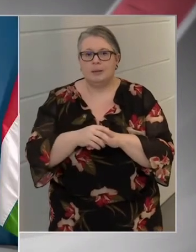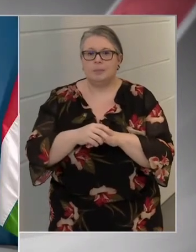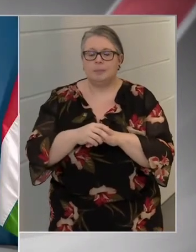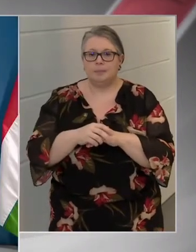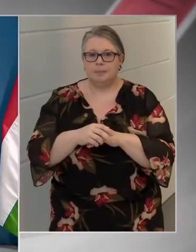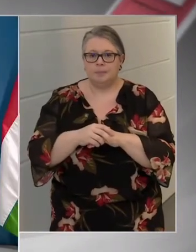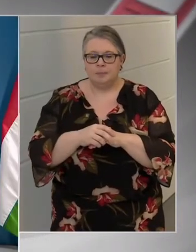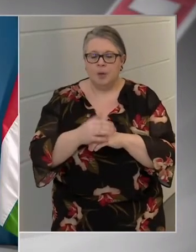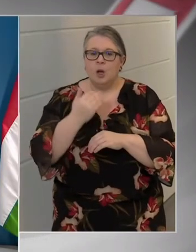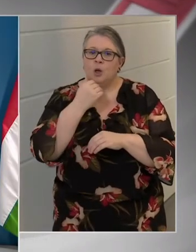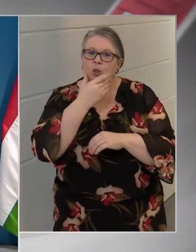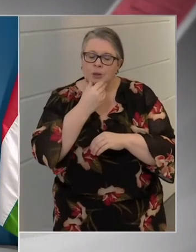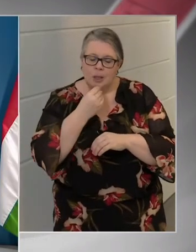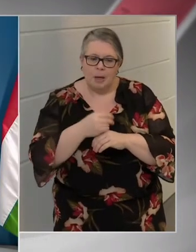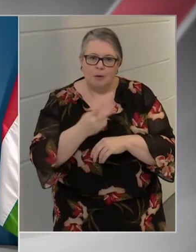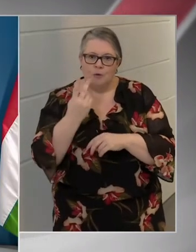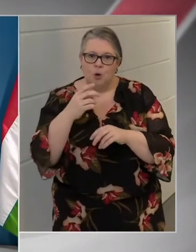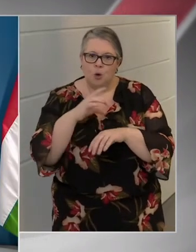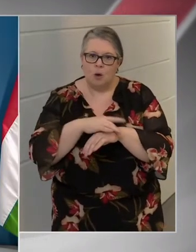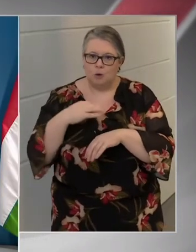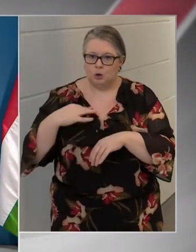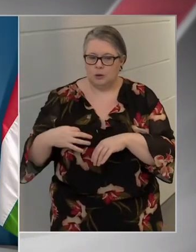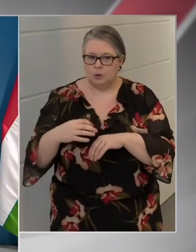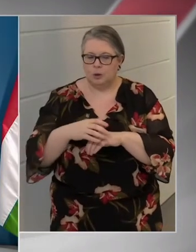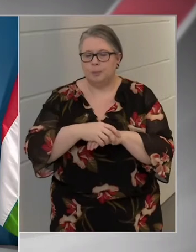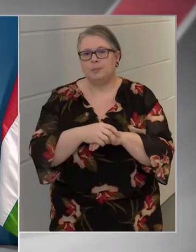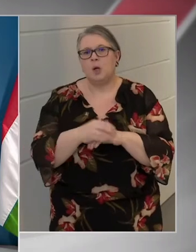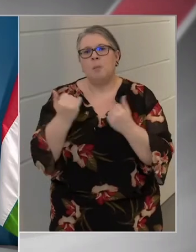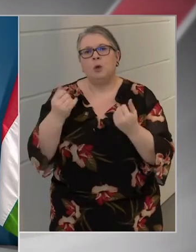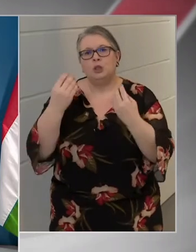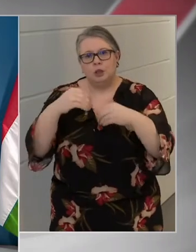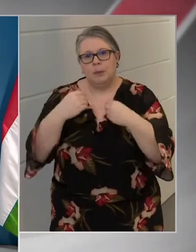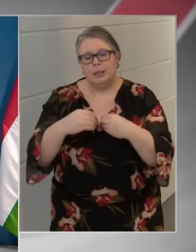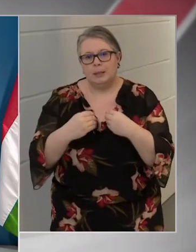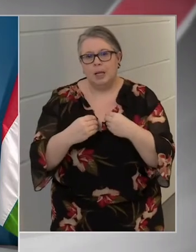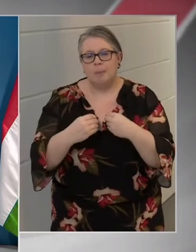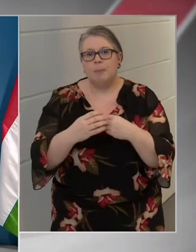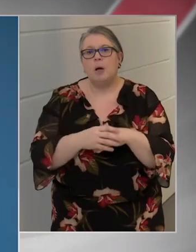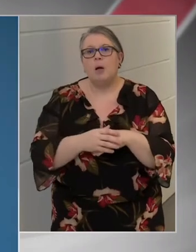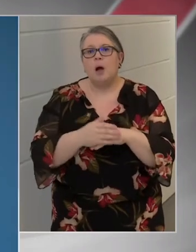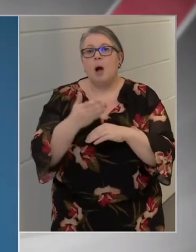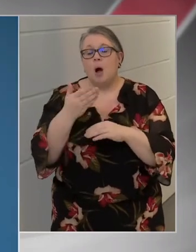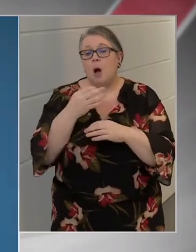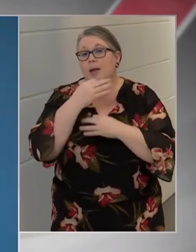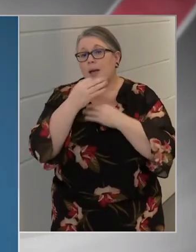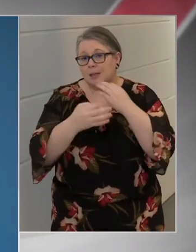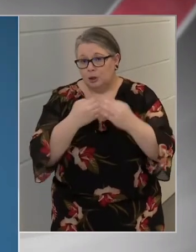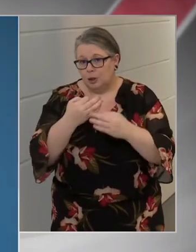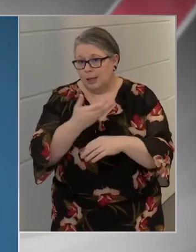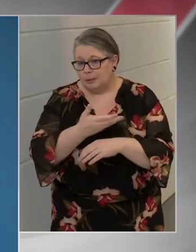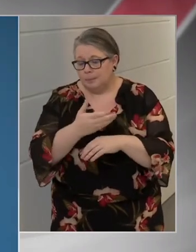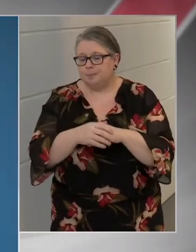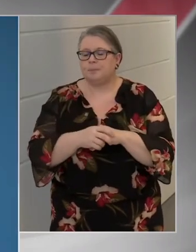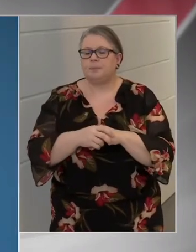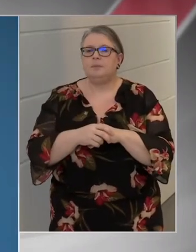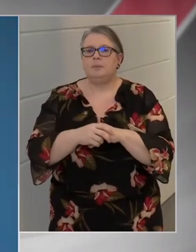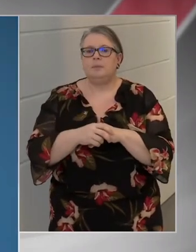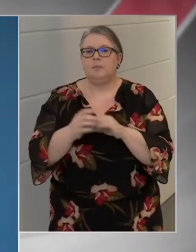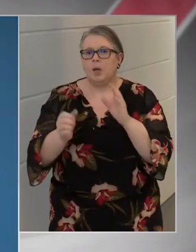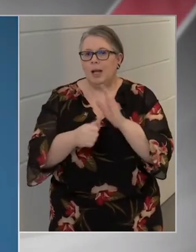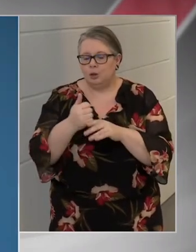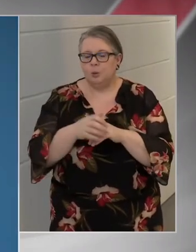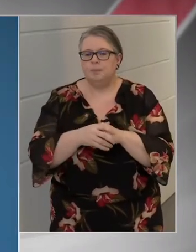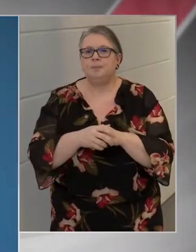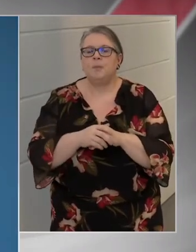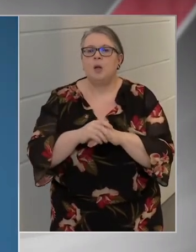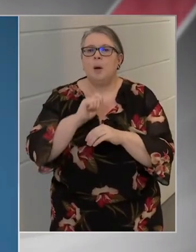Köszönjük szépen, főorvosasszony. Most ismertetem a főorvosasszony részére érkezett megkereséseket. Az első